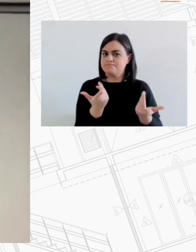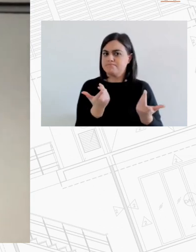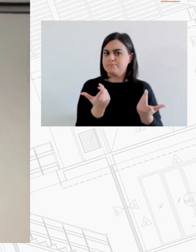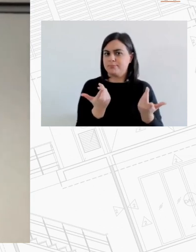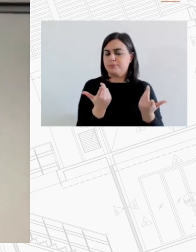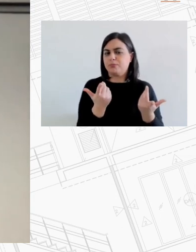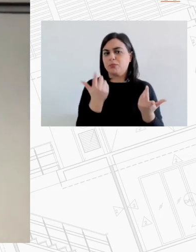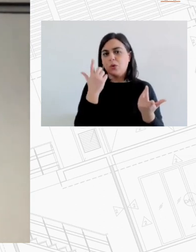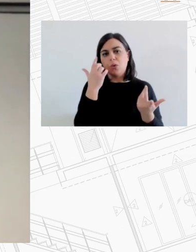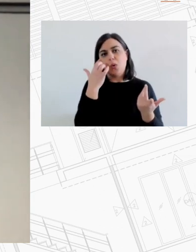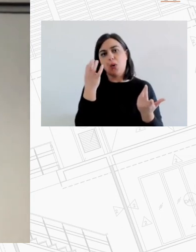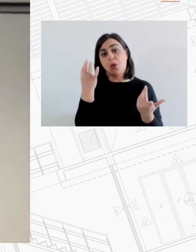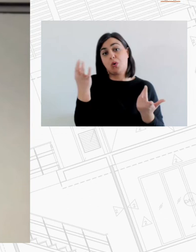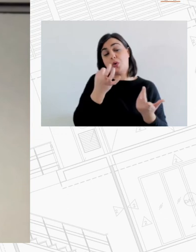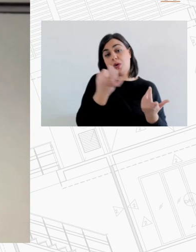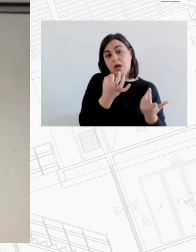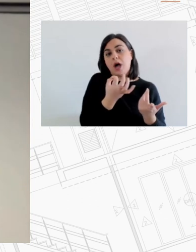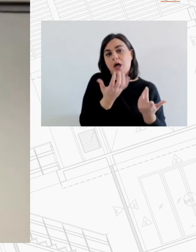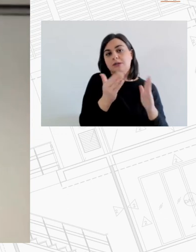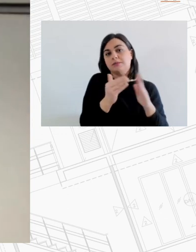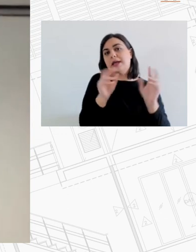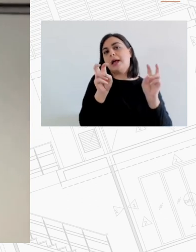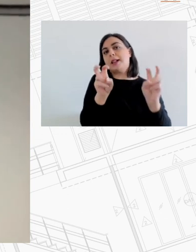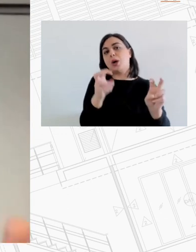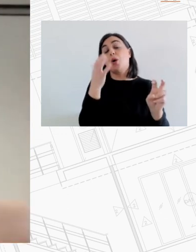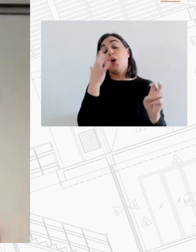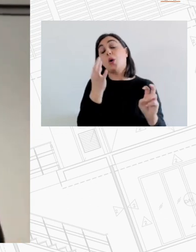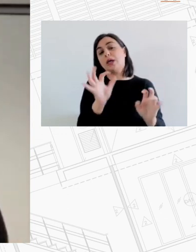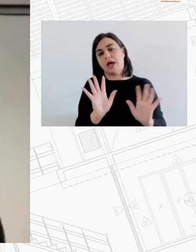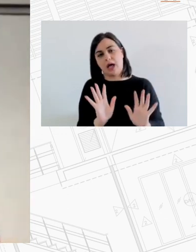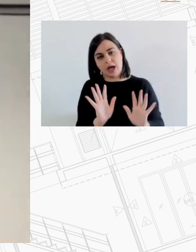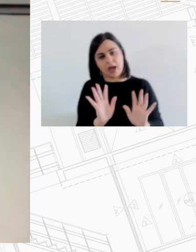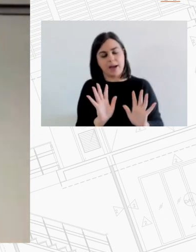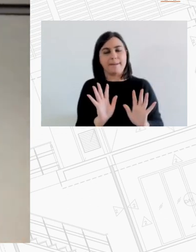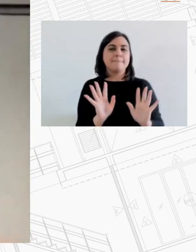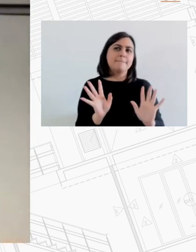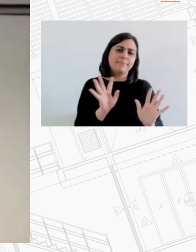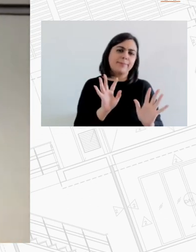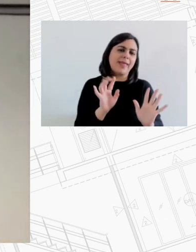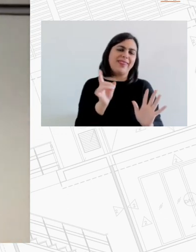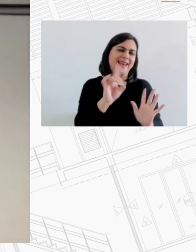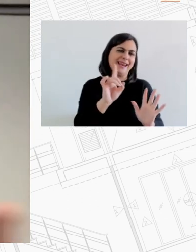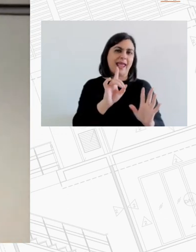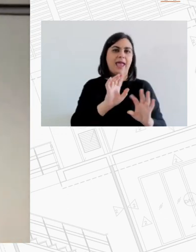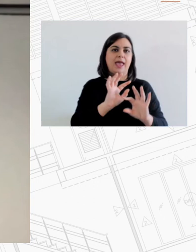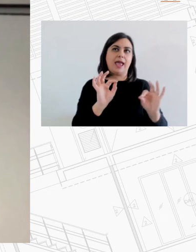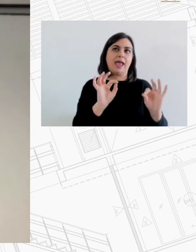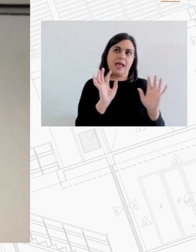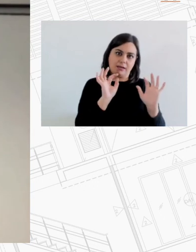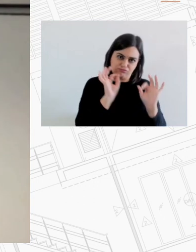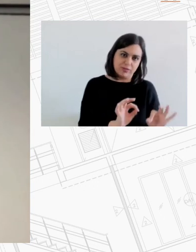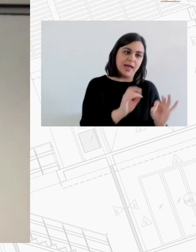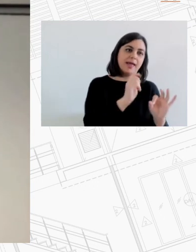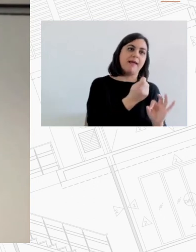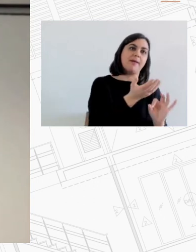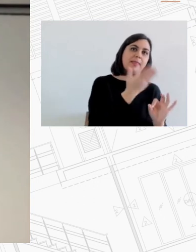αναμένεται να μην αξιοποιούνται να είναι εκτός αγοράς δεν είναι ακριβώς τόσο ξεκάθαρη εικόνα αλλά σε μεγάλο